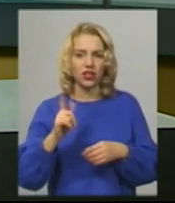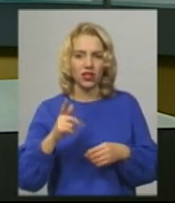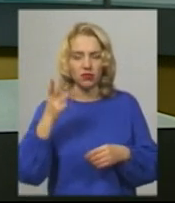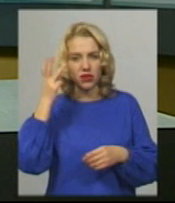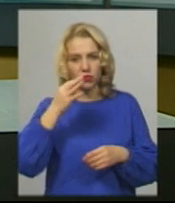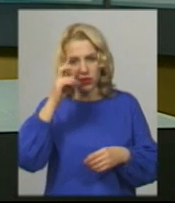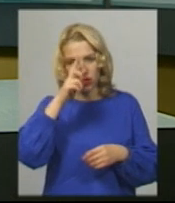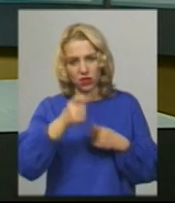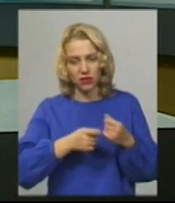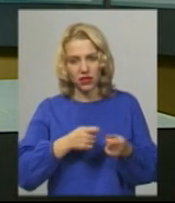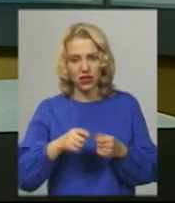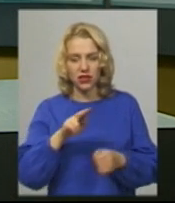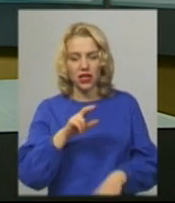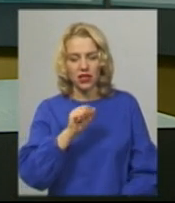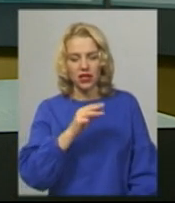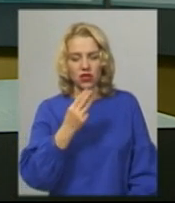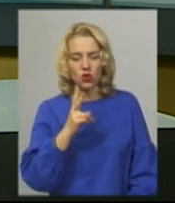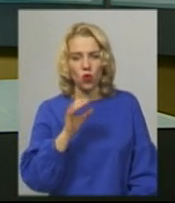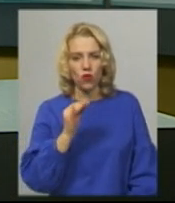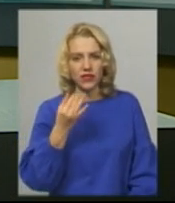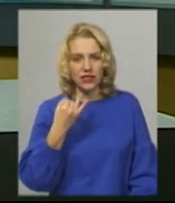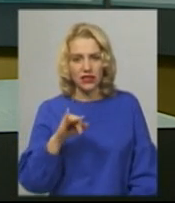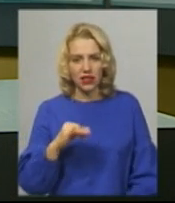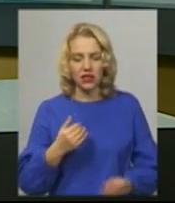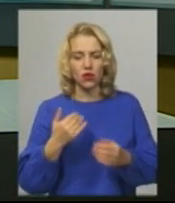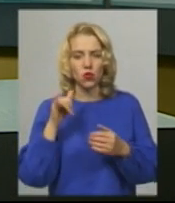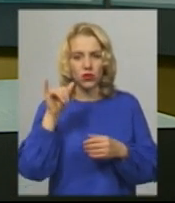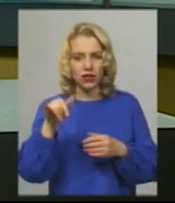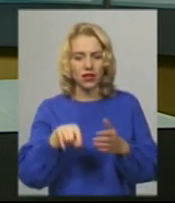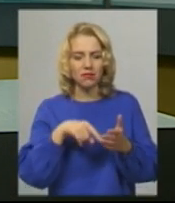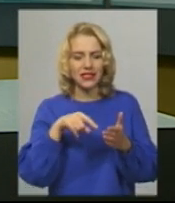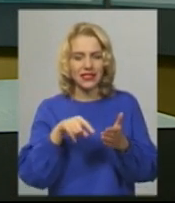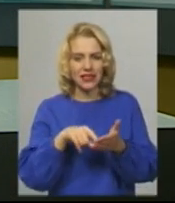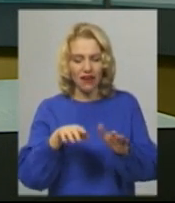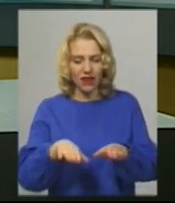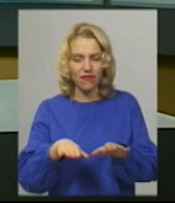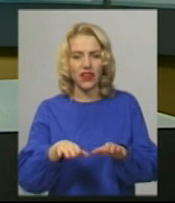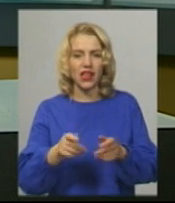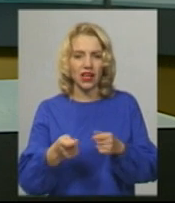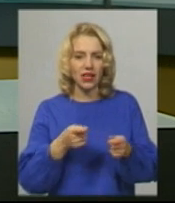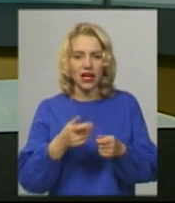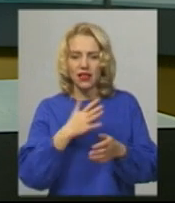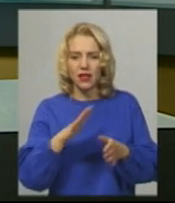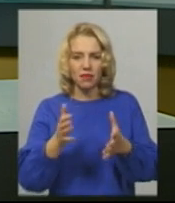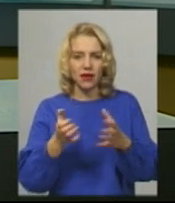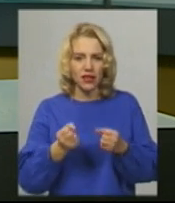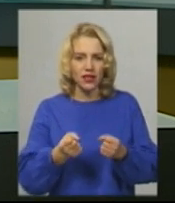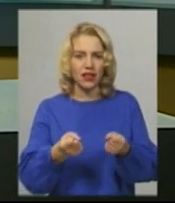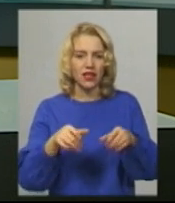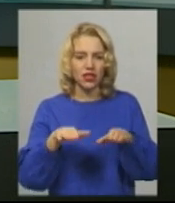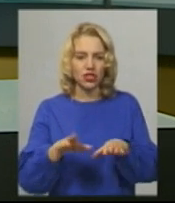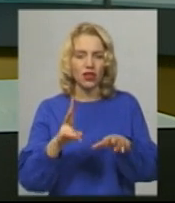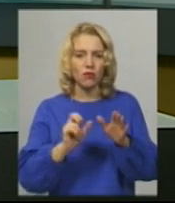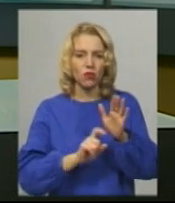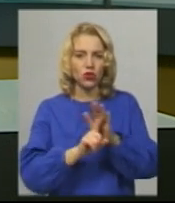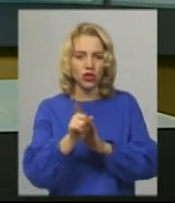облдержадміністрації Сергій Дашковський. Додає, у них місцева влада не прийняла рішення про початок опалювального сезону. Подробиці в сюжеті